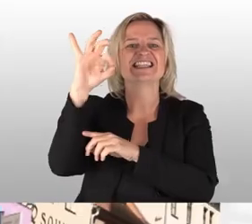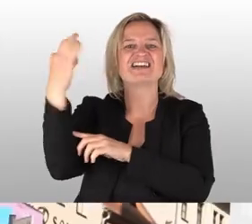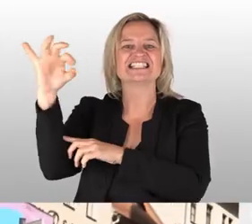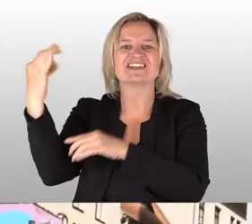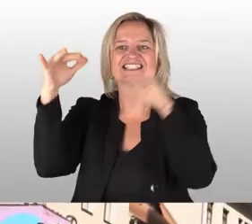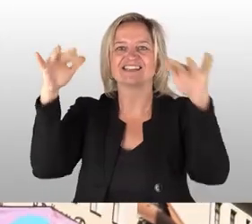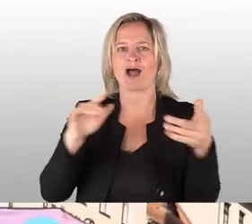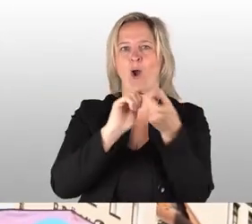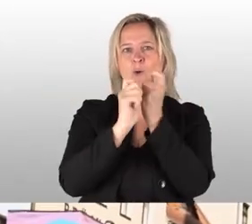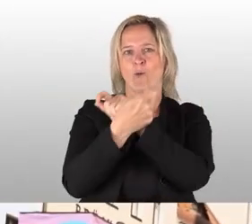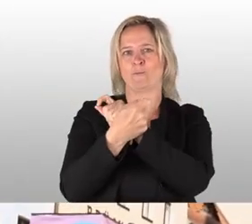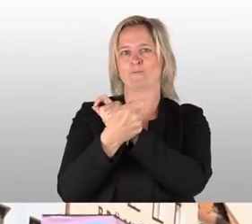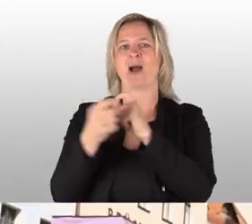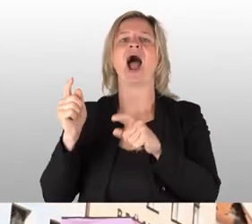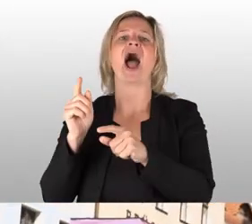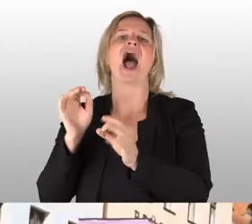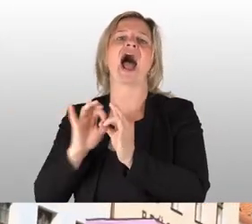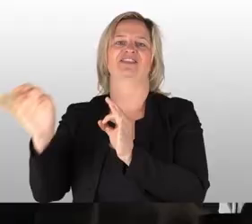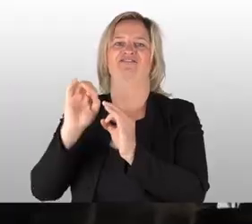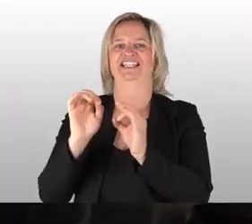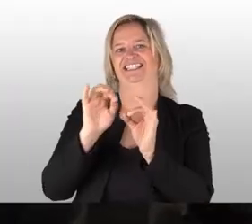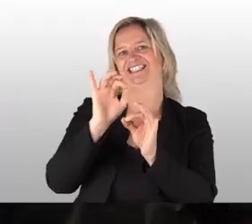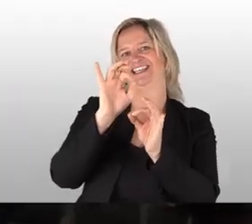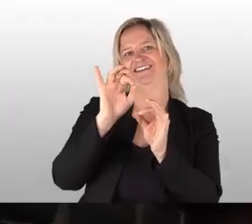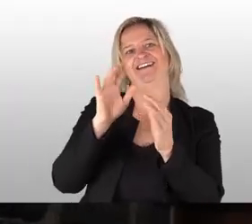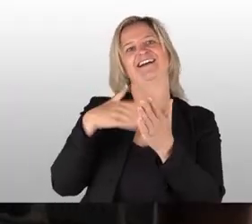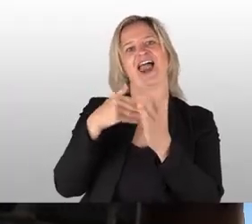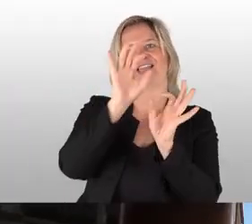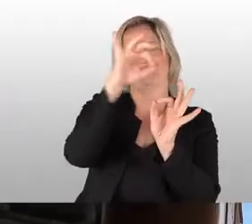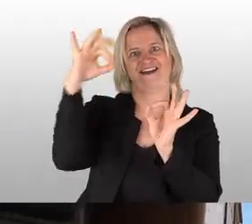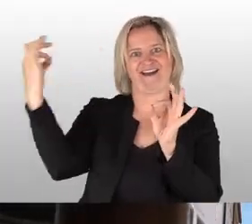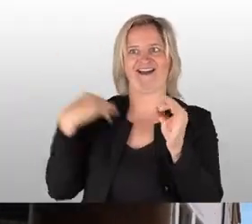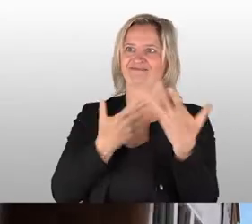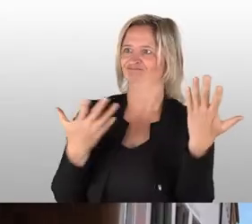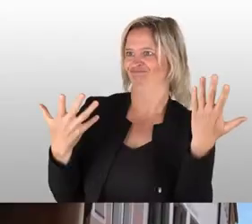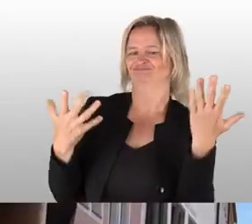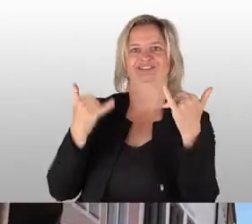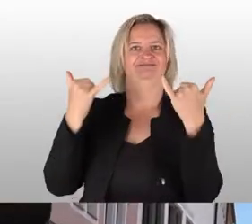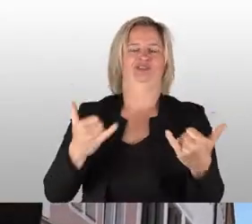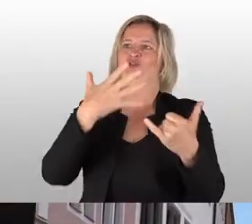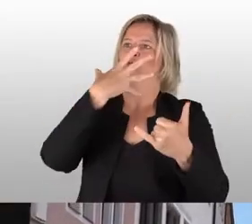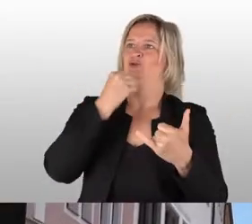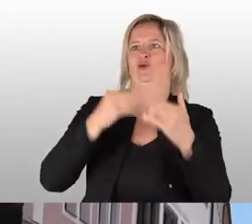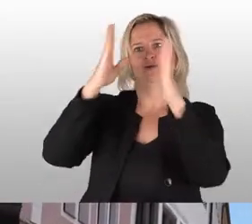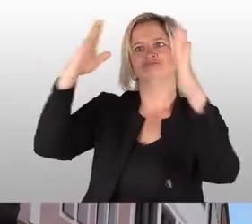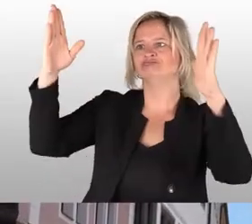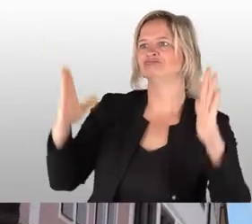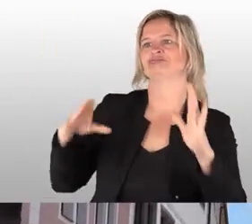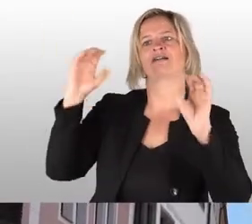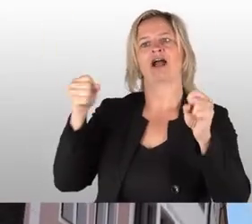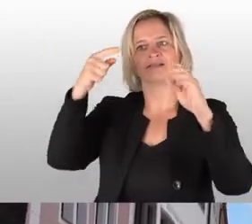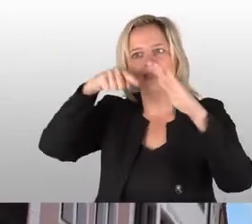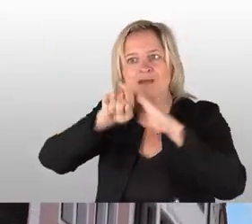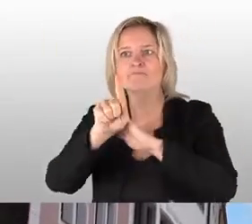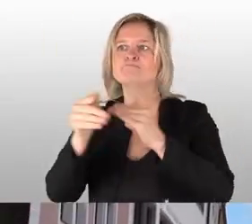wird es zum großen Adventskalender umgestaltet. Aber auch ohne diese Kalendertürchen ein wunderbares Bauwerk, das man natürlich von innen und